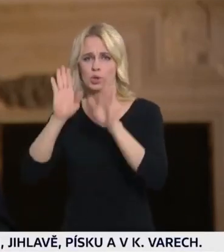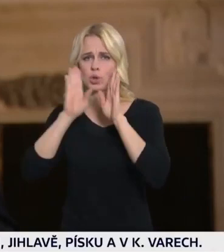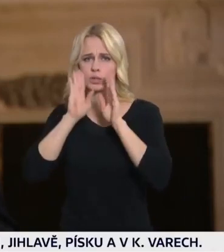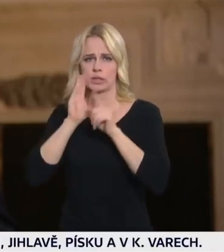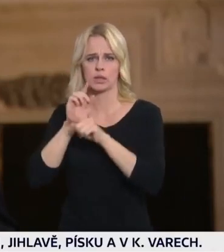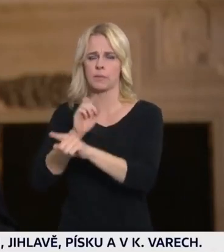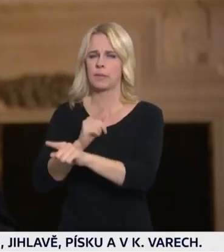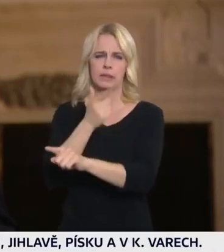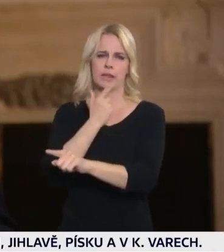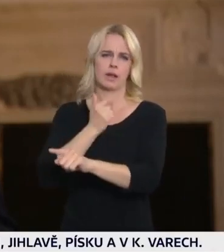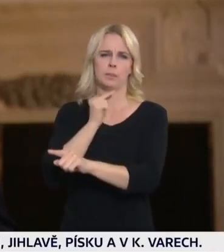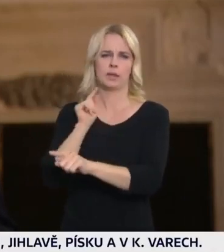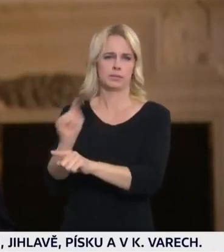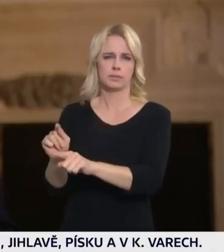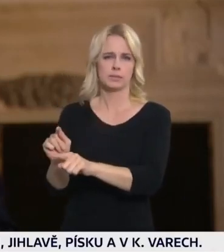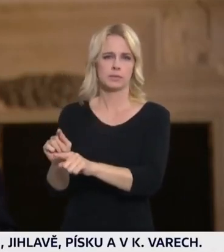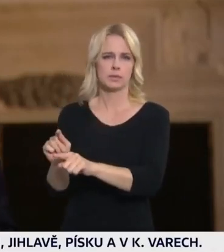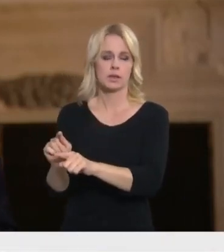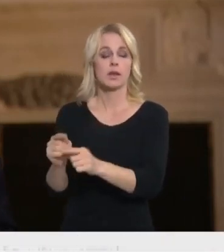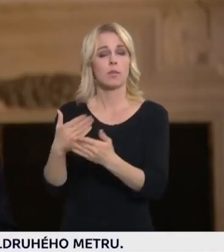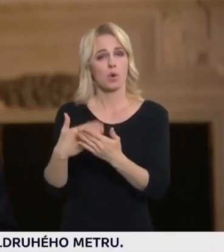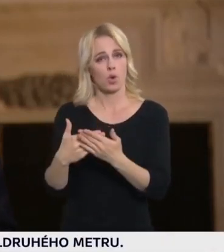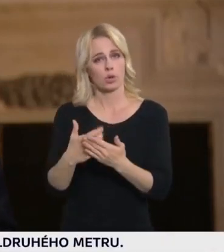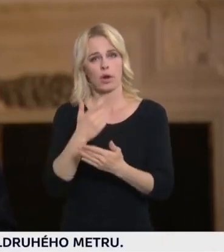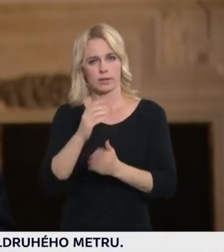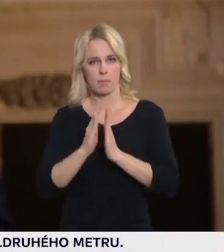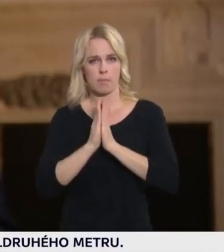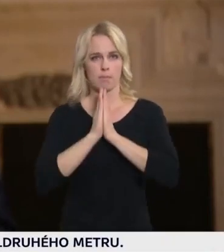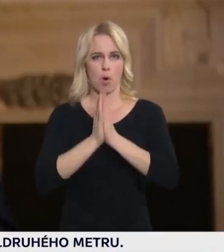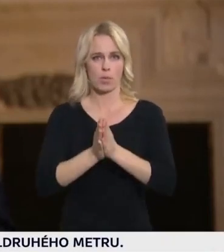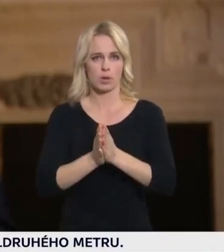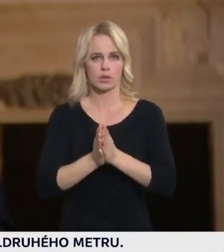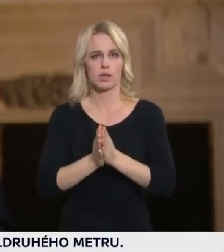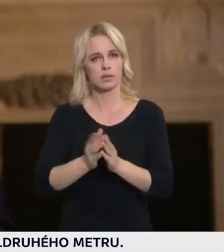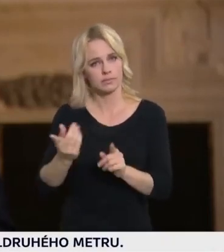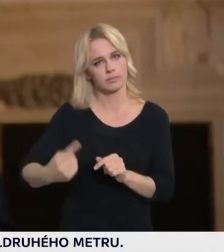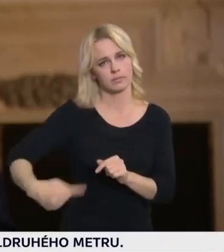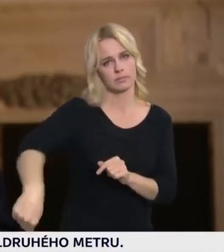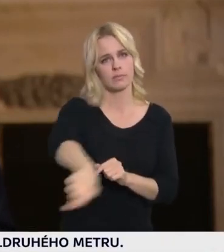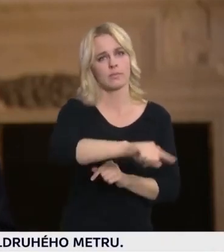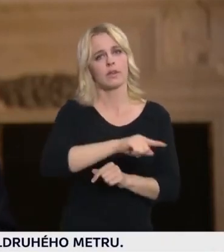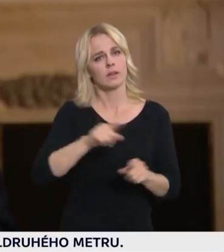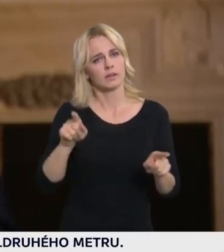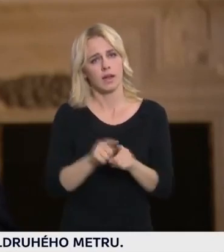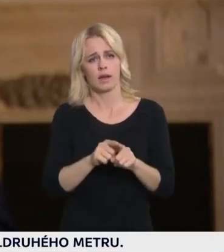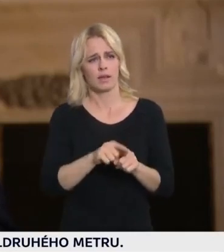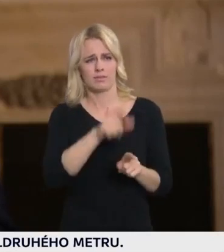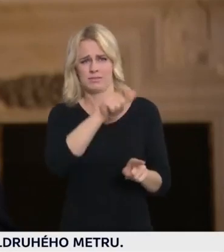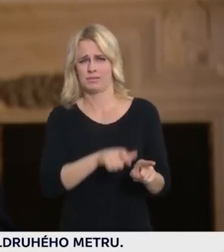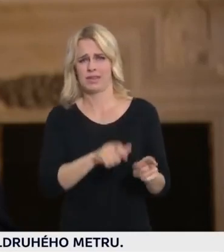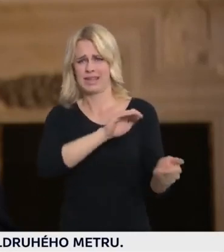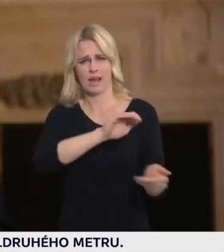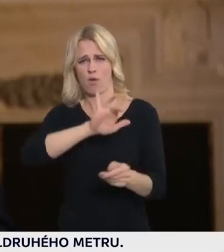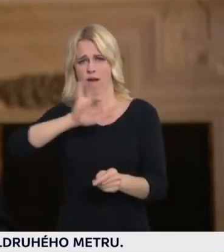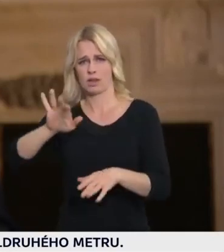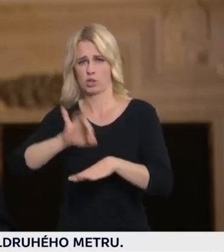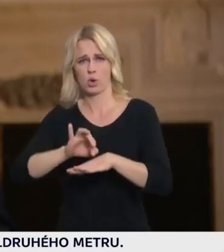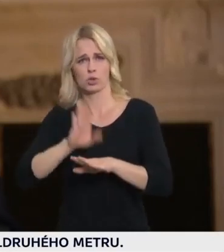a vyzývám všechny, aby to odsoudili společně se mnou, abychom toto chování nepřipustili.